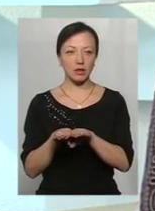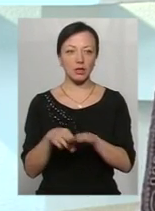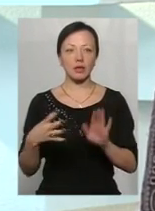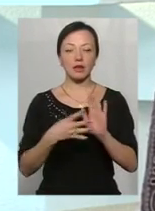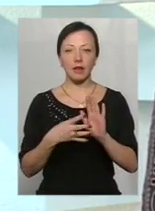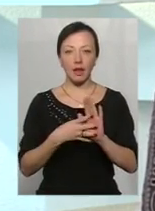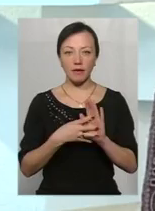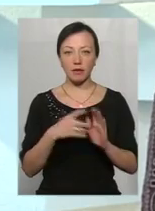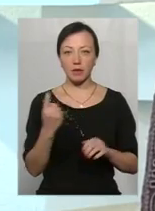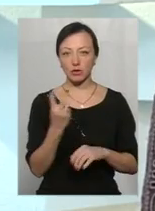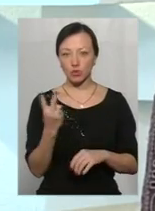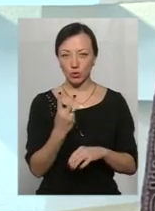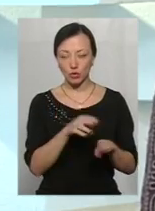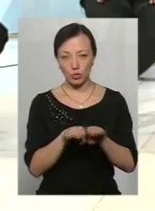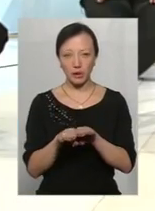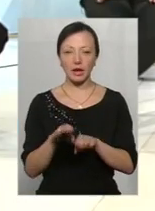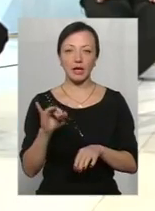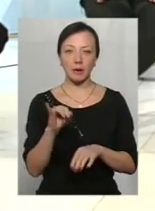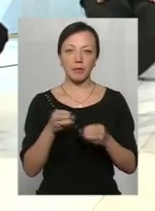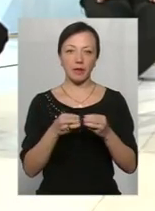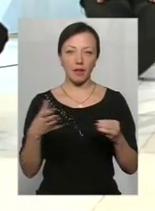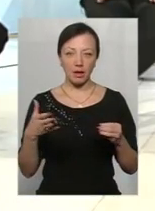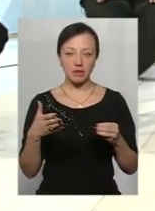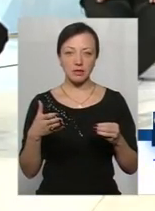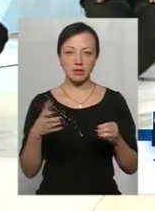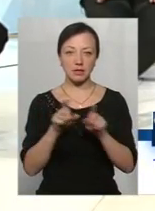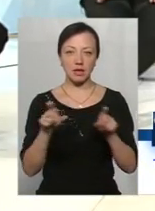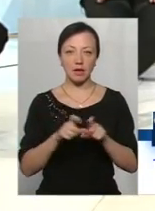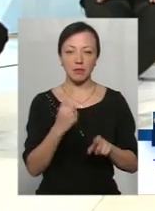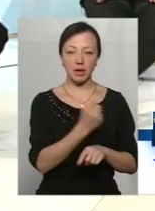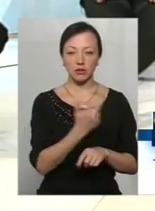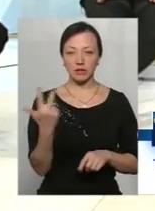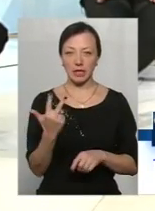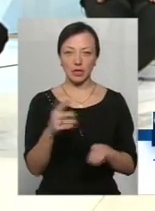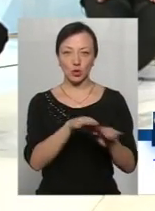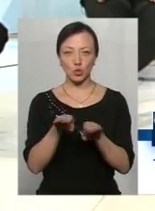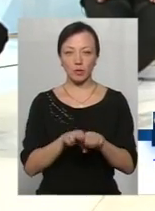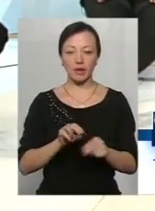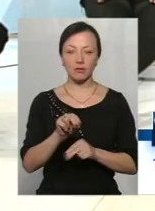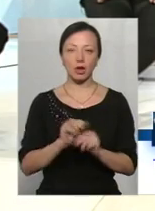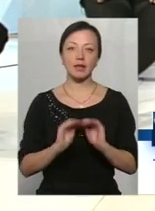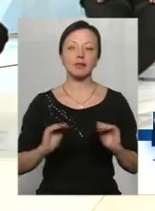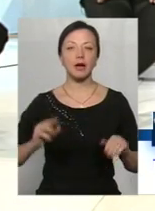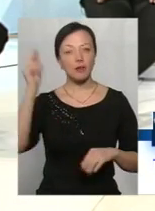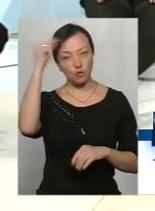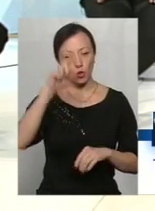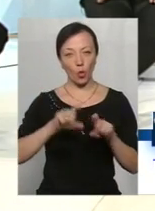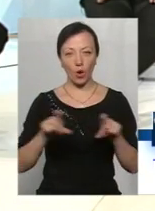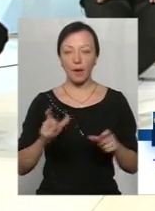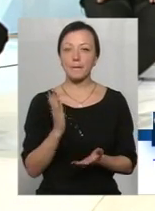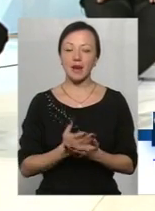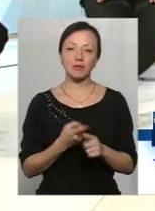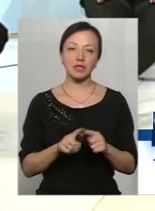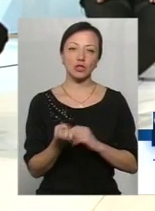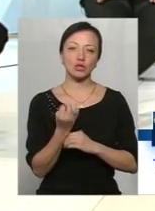дев'ять в нас першого-другого ступенів, і 15 – це перший-третій ступінь навчання дітей в школі. Маємо